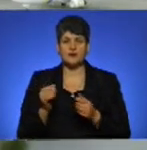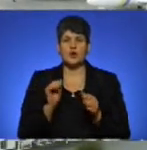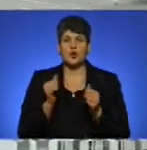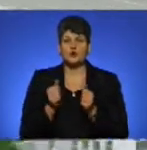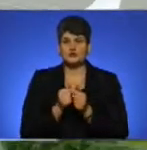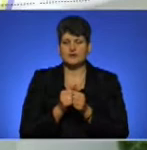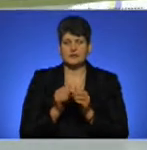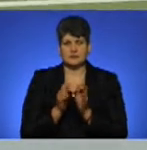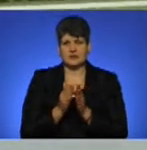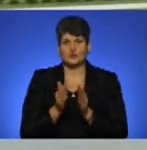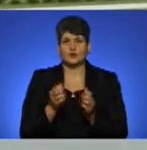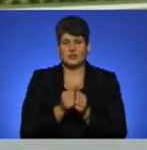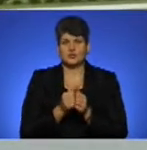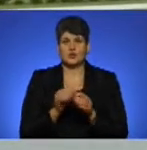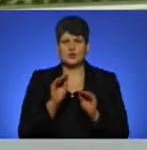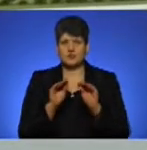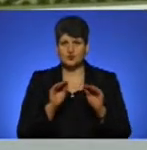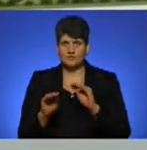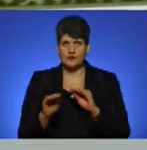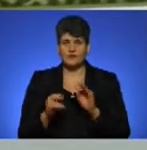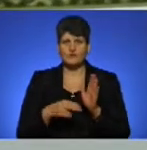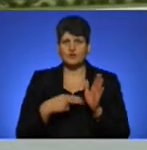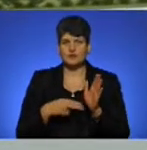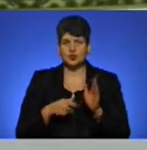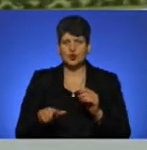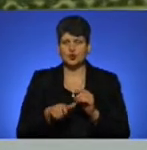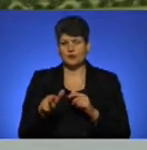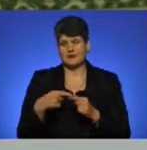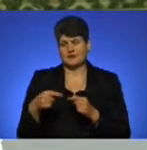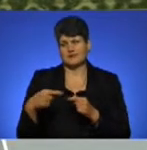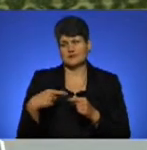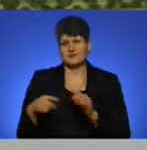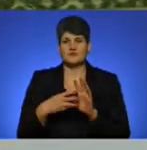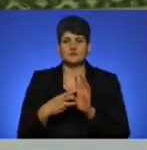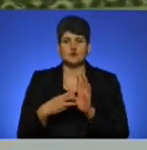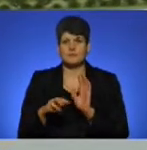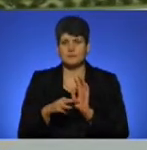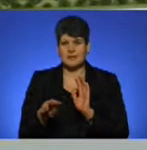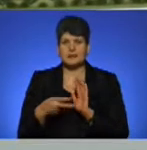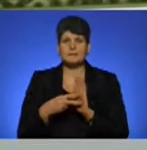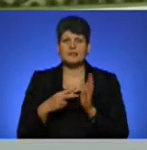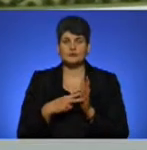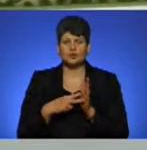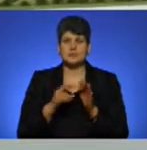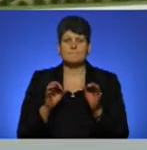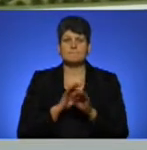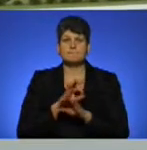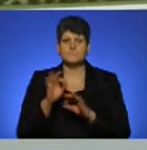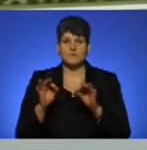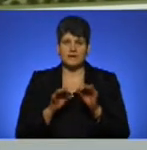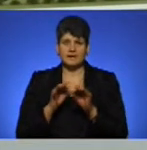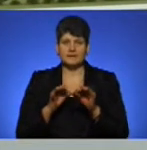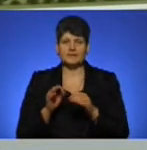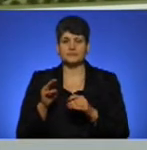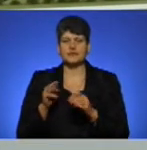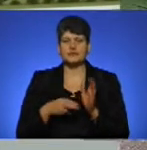допроєктованого митного терміналу залізничної колії на відстані до 800 метрів, планується проєктування залізничного